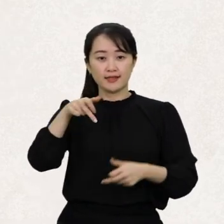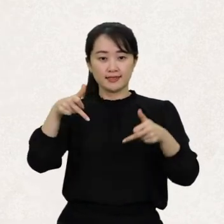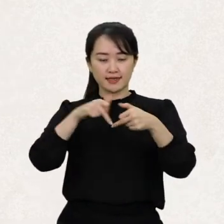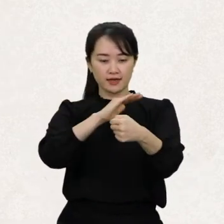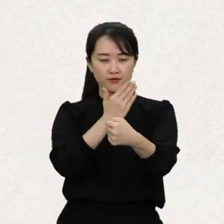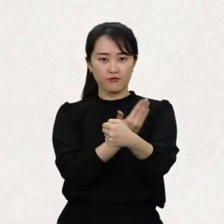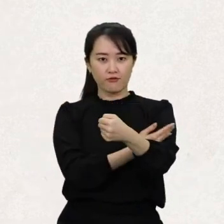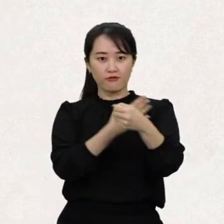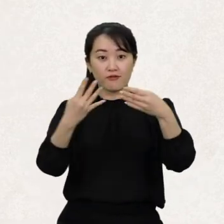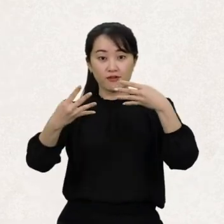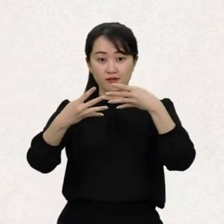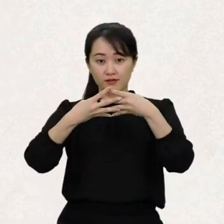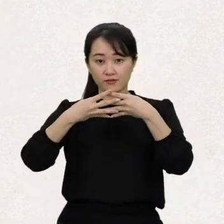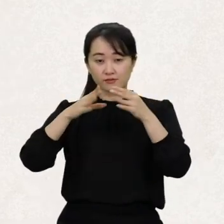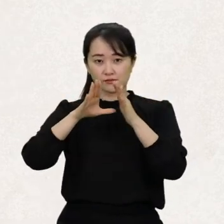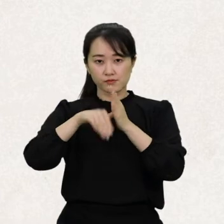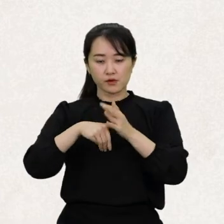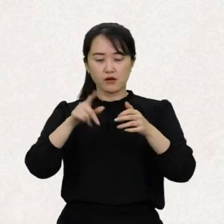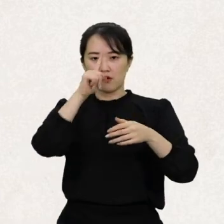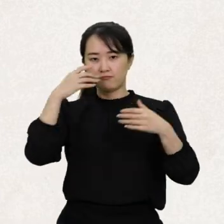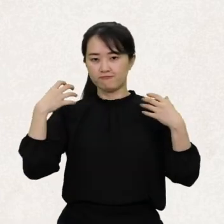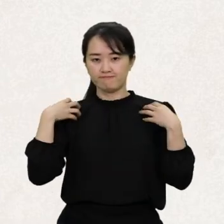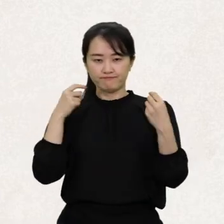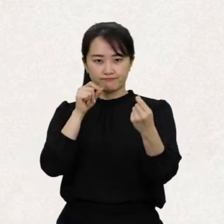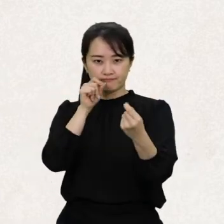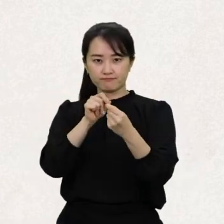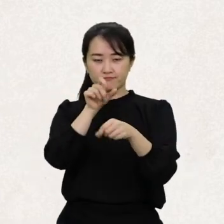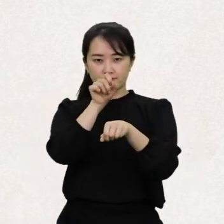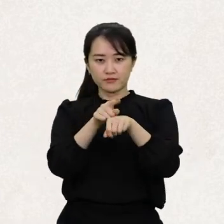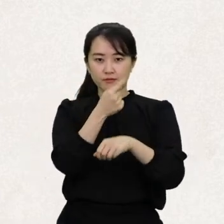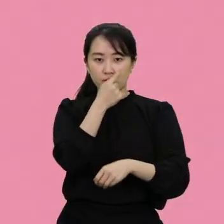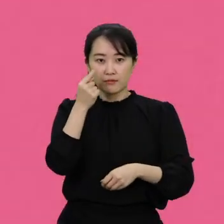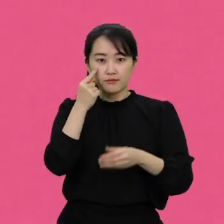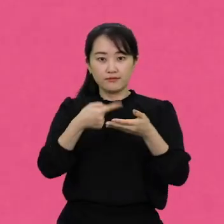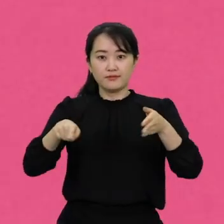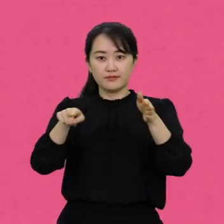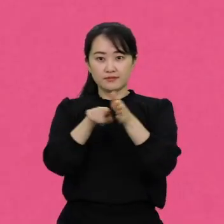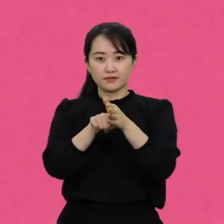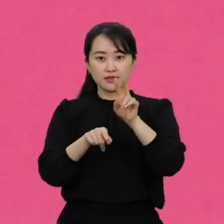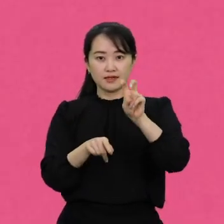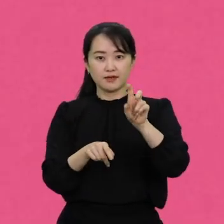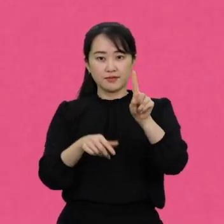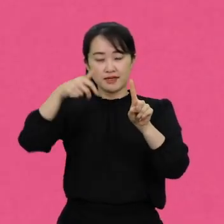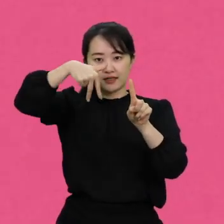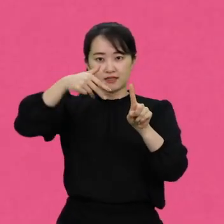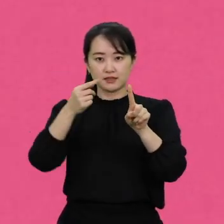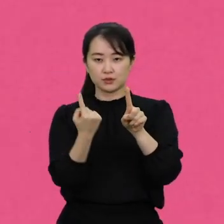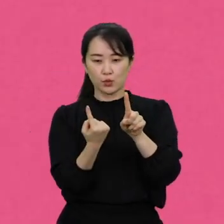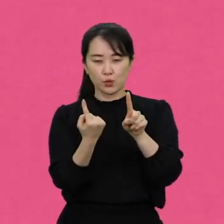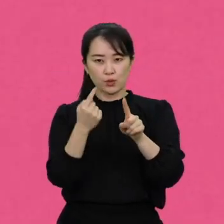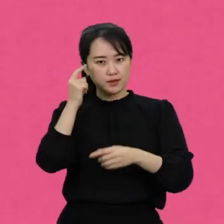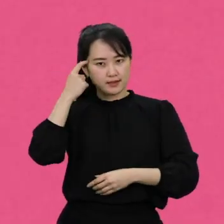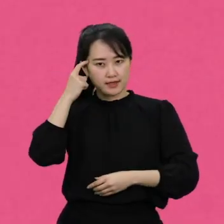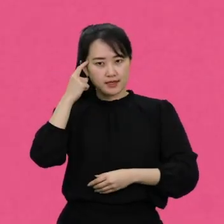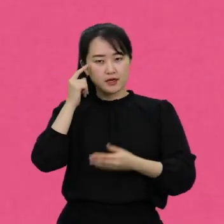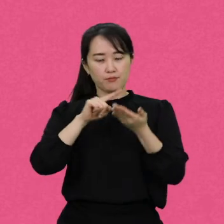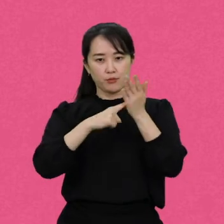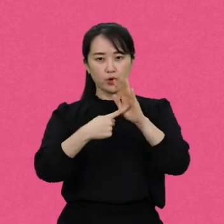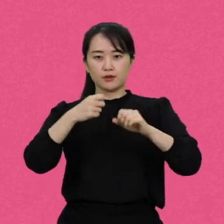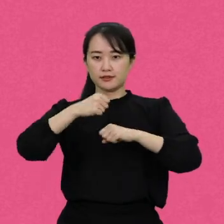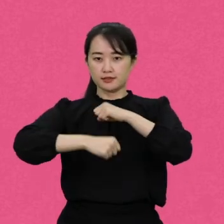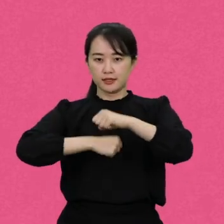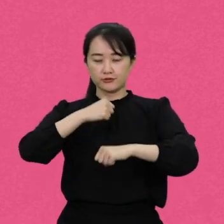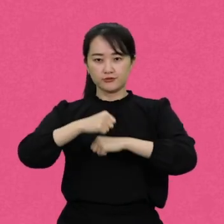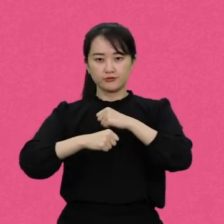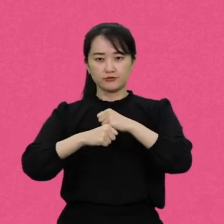유엔장애인권리협약에서도 정보의 접근성을 보장하기 위해 제21조 의견표현의 자유 및